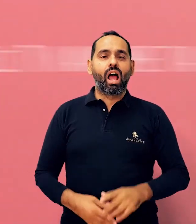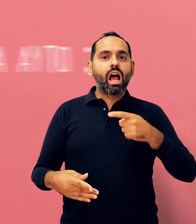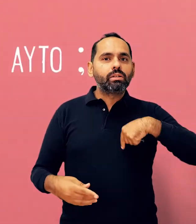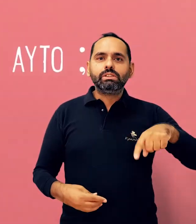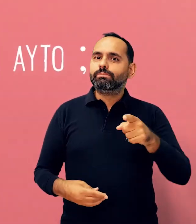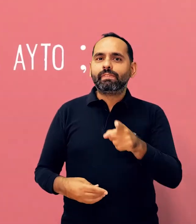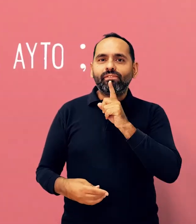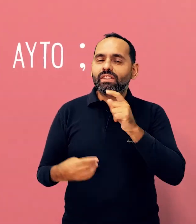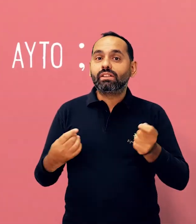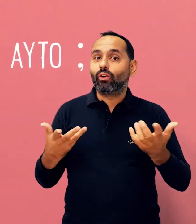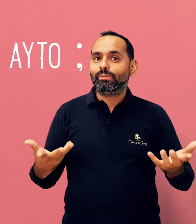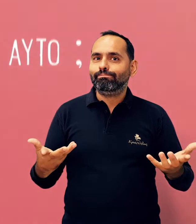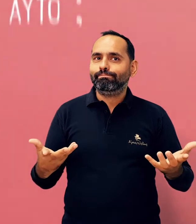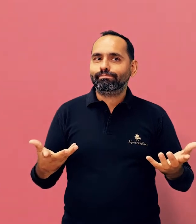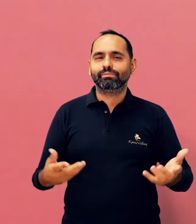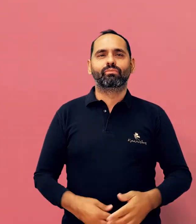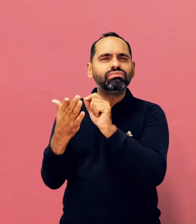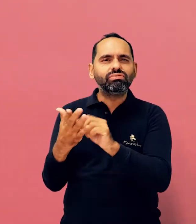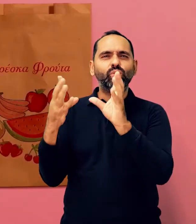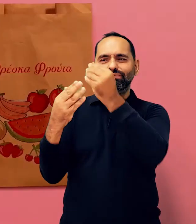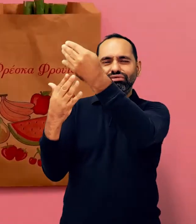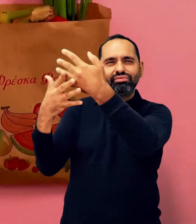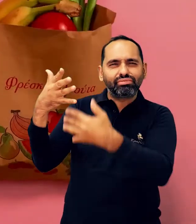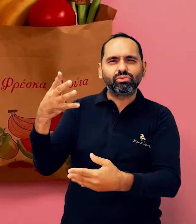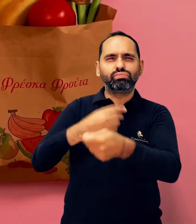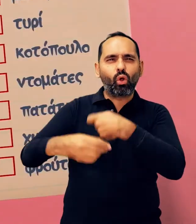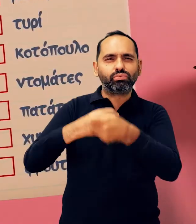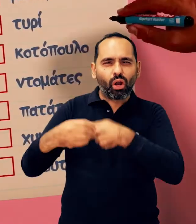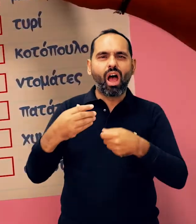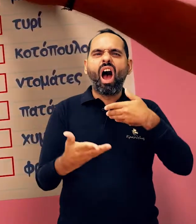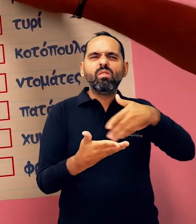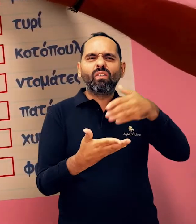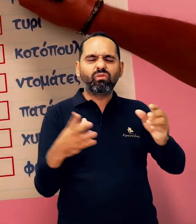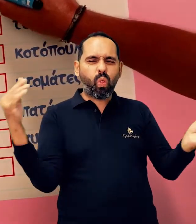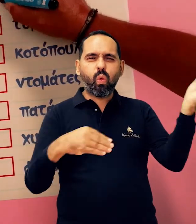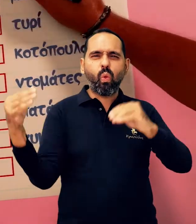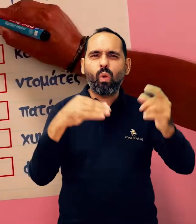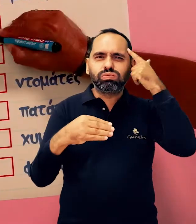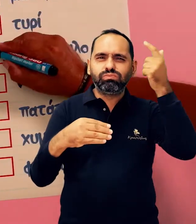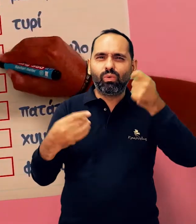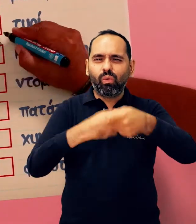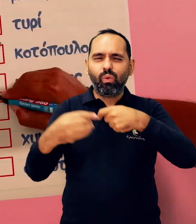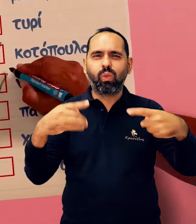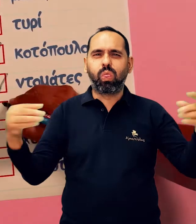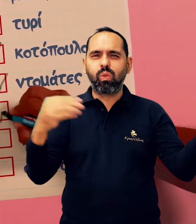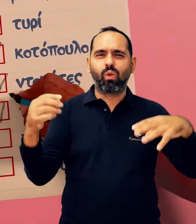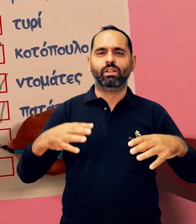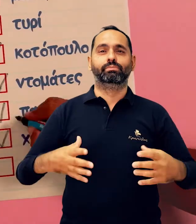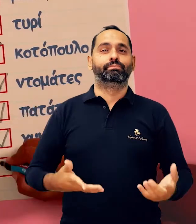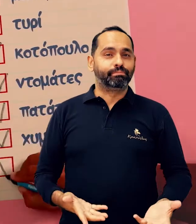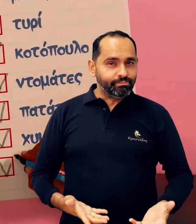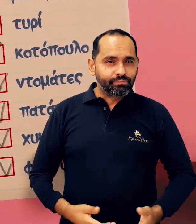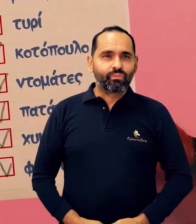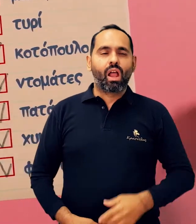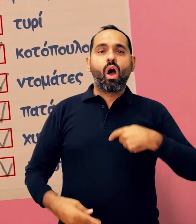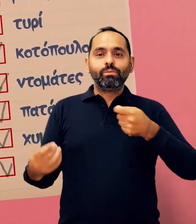Υπότιτλοι κάνουμε γι' αυτό? Ψωνίζουμε με μέτρα. Χρησιμοποιούμε λίστες για τα ψώνια μας, αποφεύγοντας